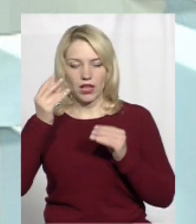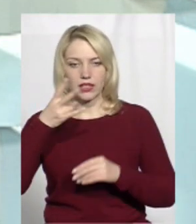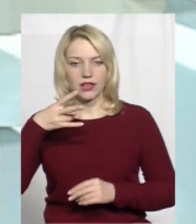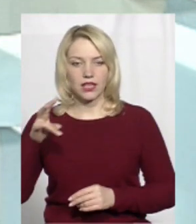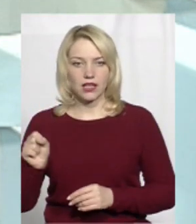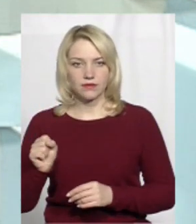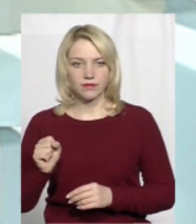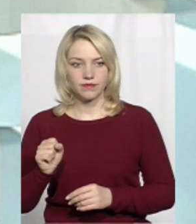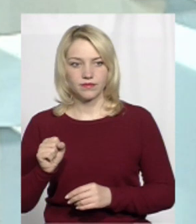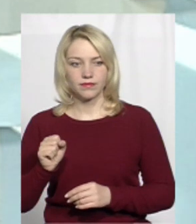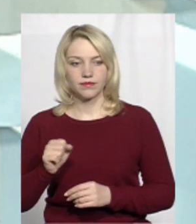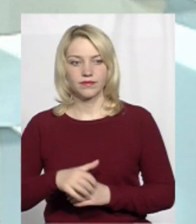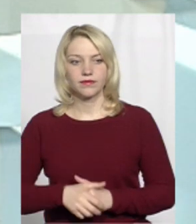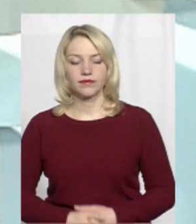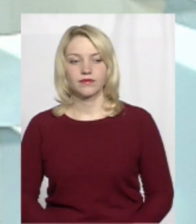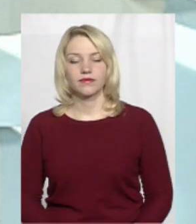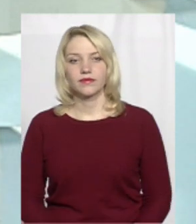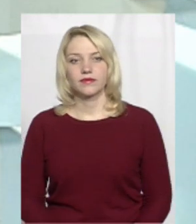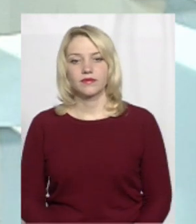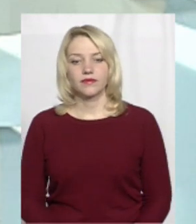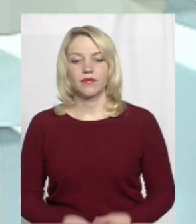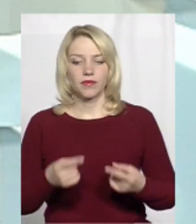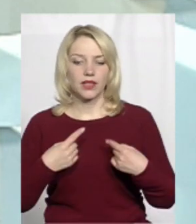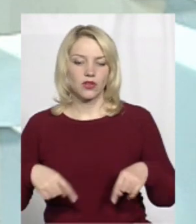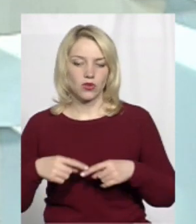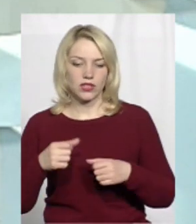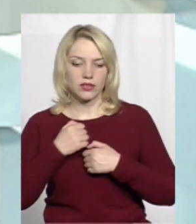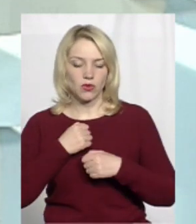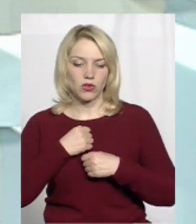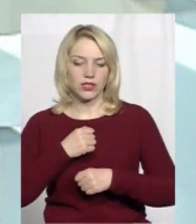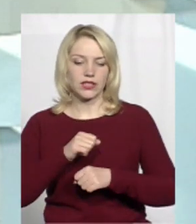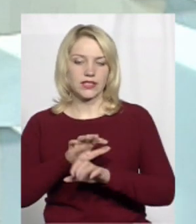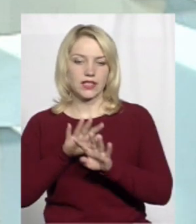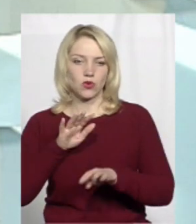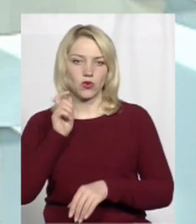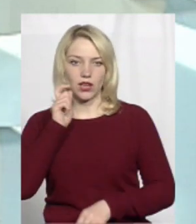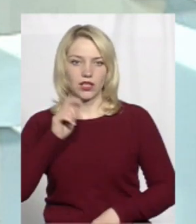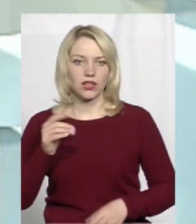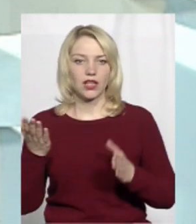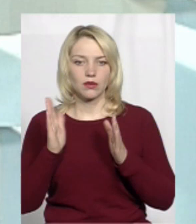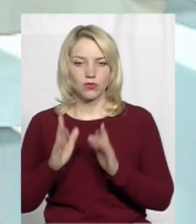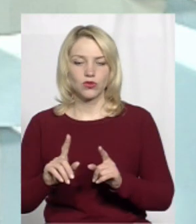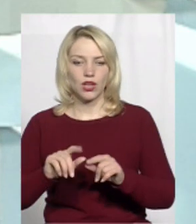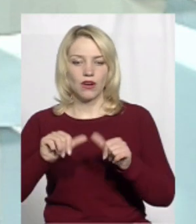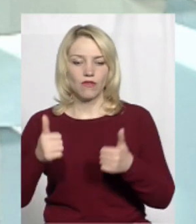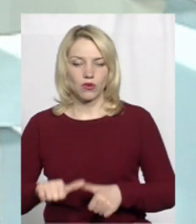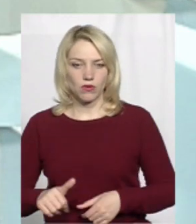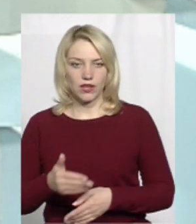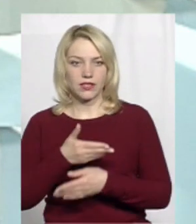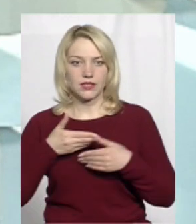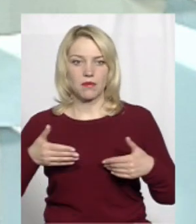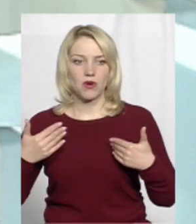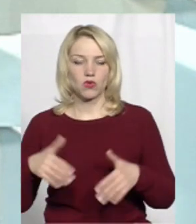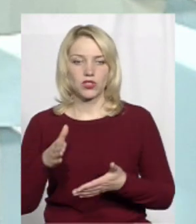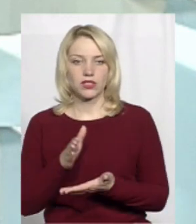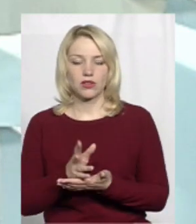підрозділ Збройних сил України, який буде формуватися. Тобто ми вже